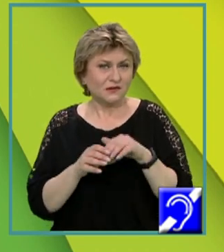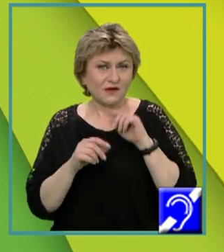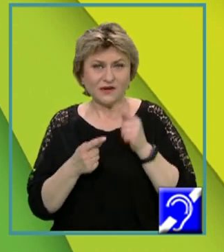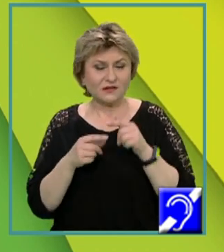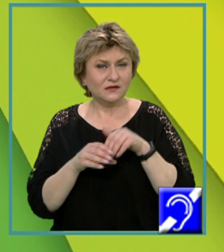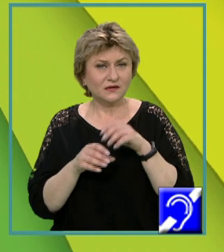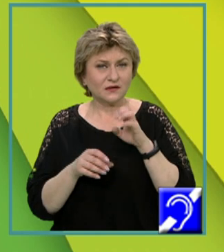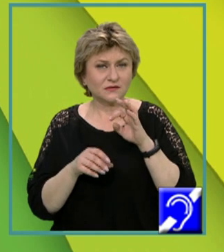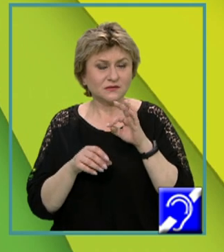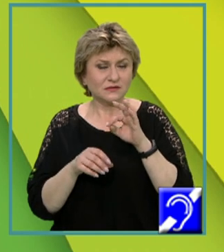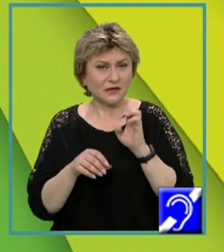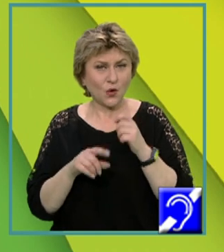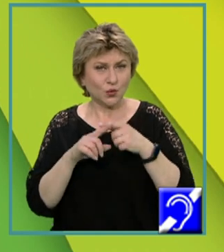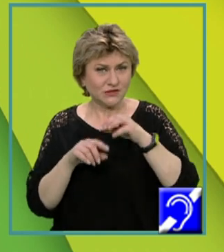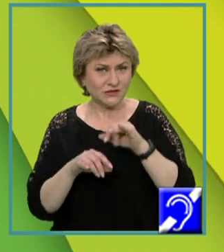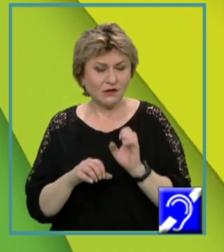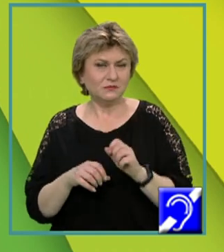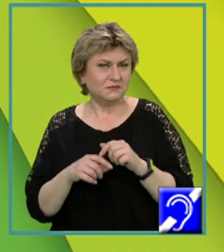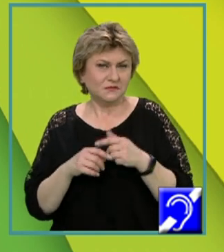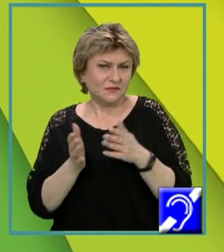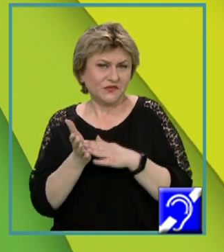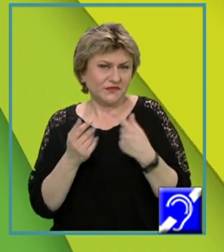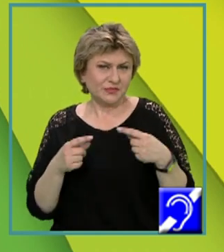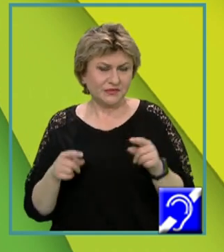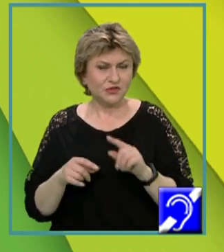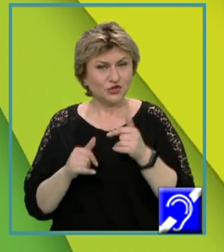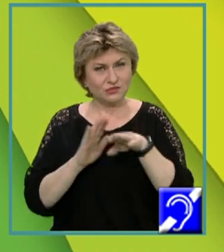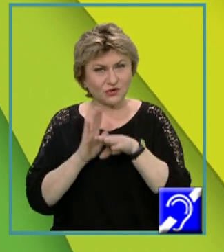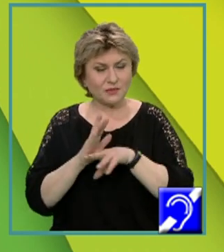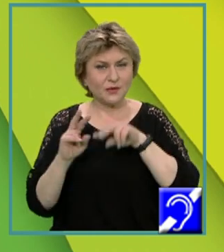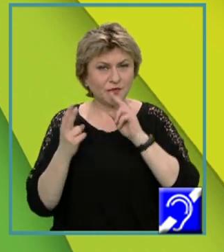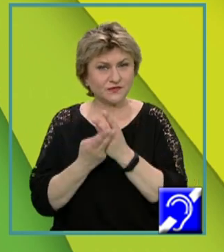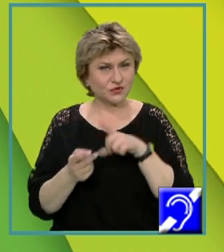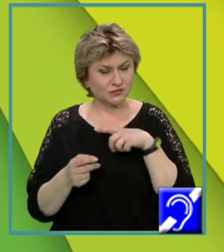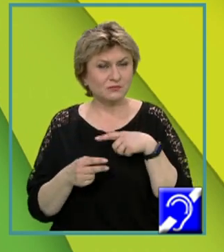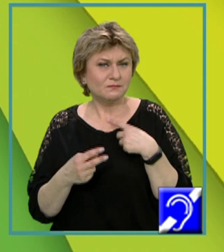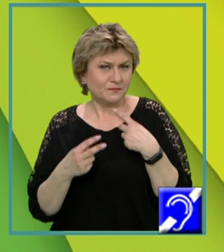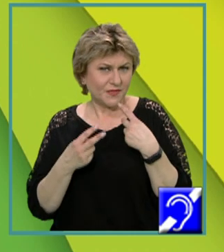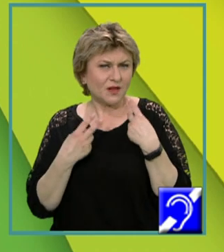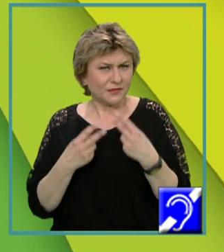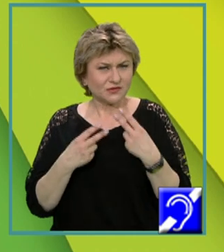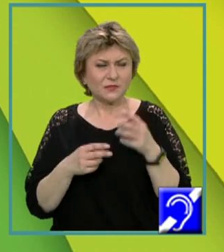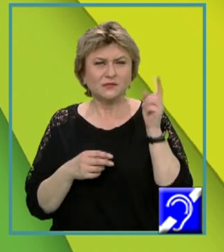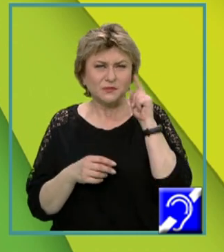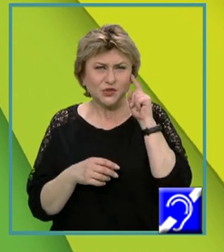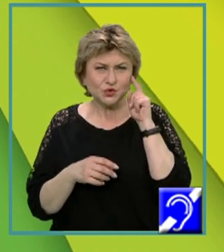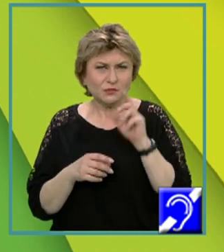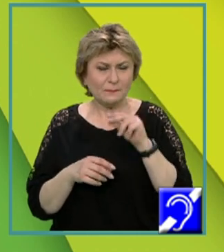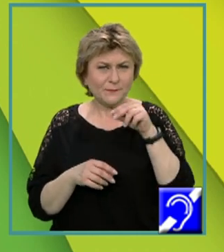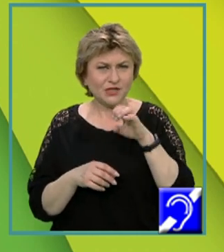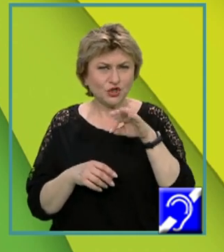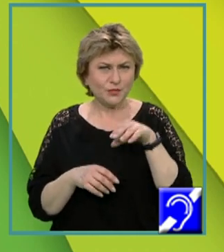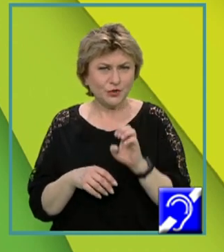diferite contexte. Utilizarea unor subprograme adecvate este un principiu important al programării care